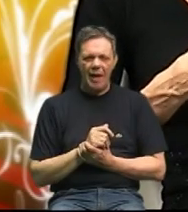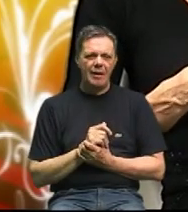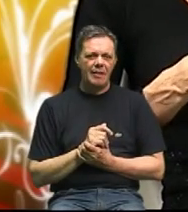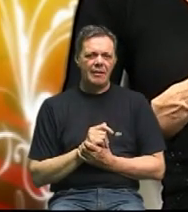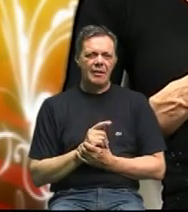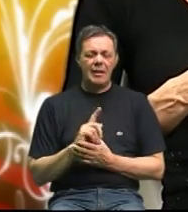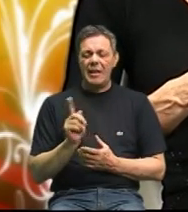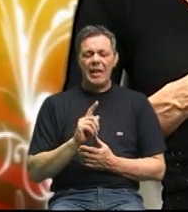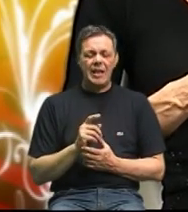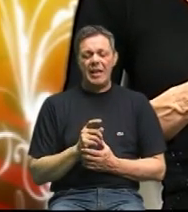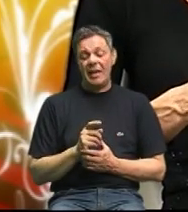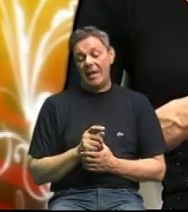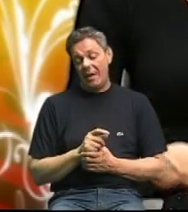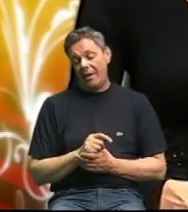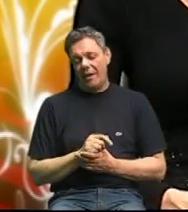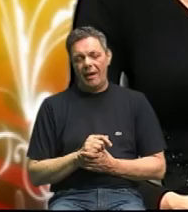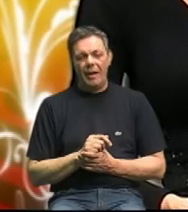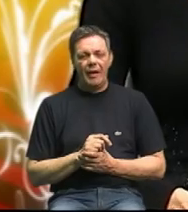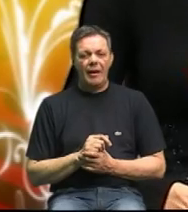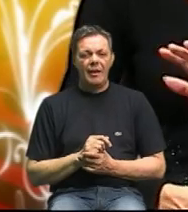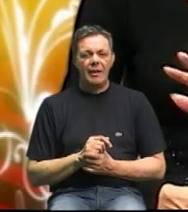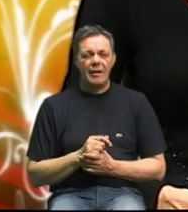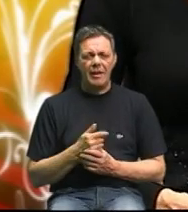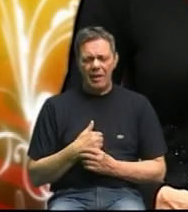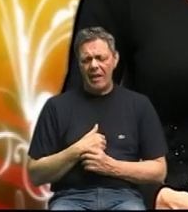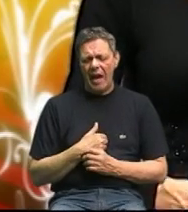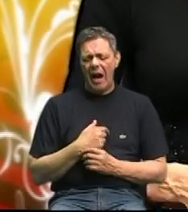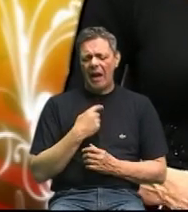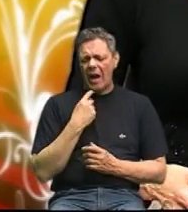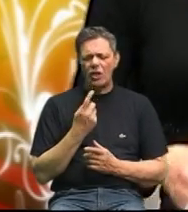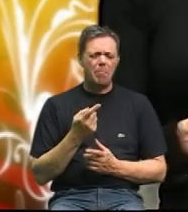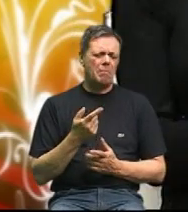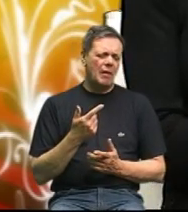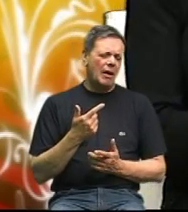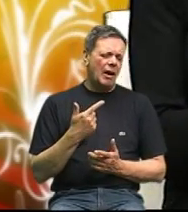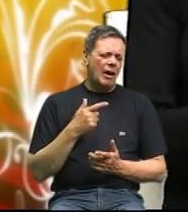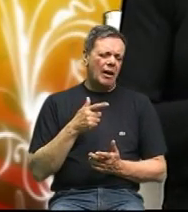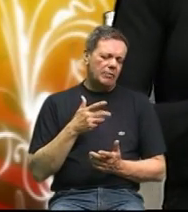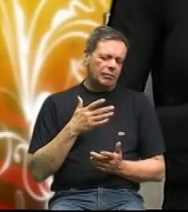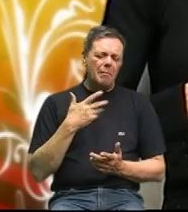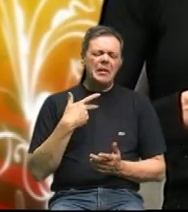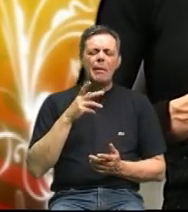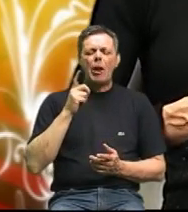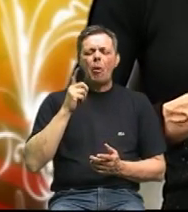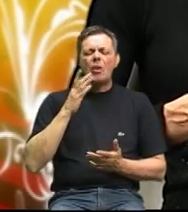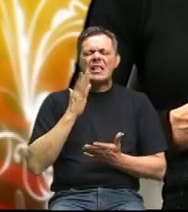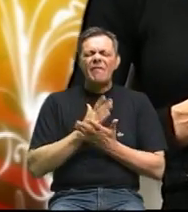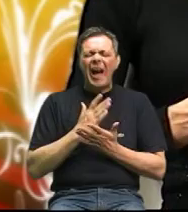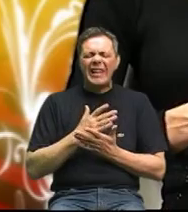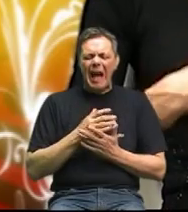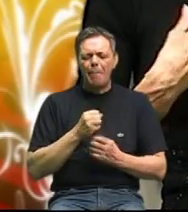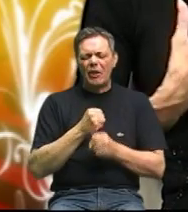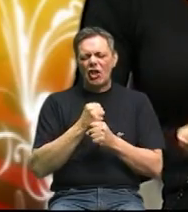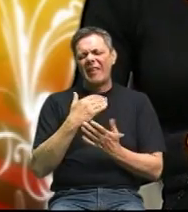svaki dan se ja kažem sebi da ne budem ovo ne budemo svaki dan se moram pridržavati nečega